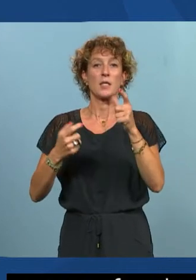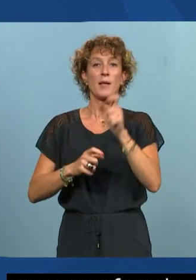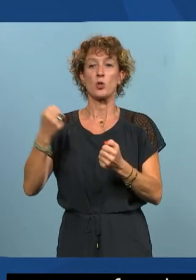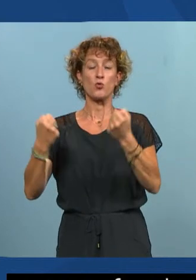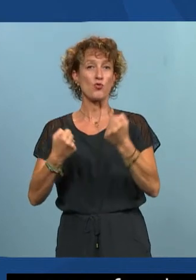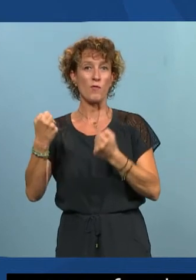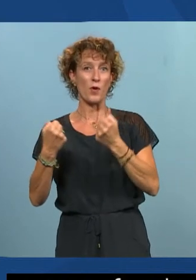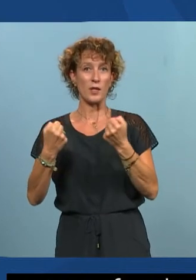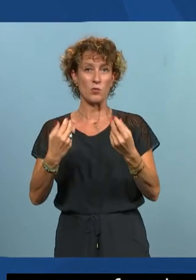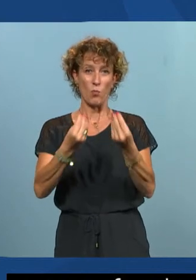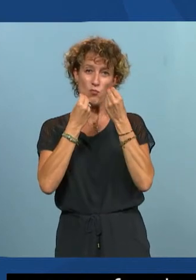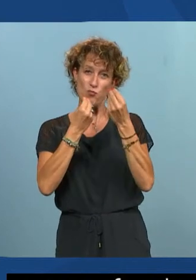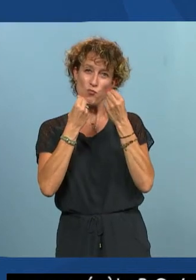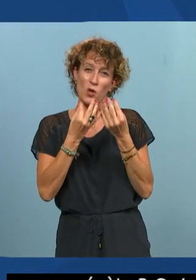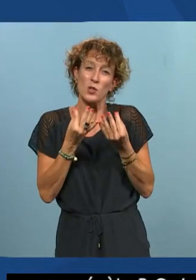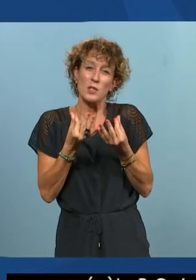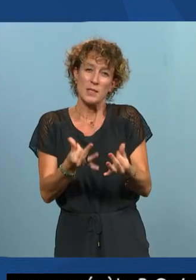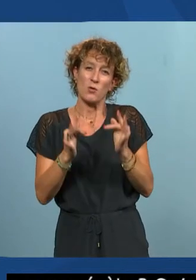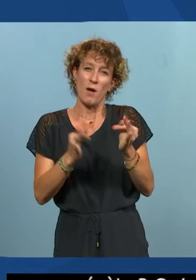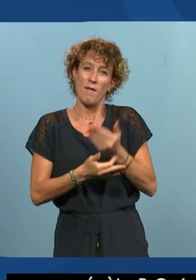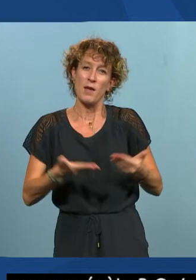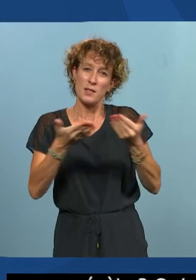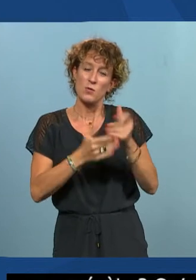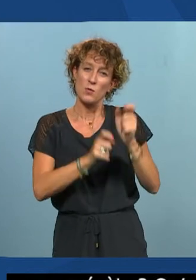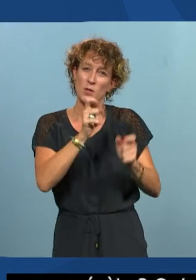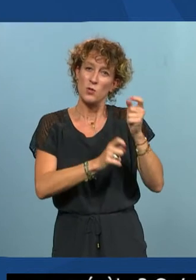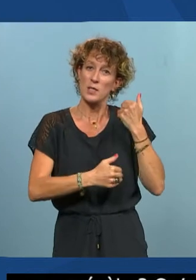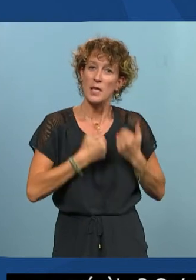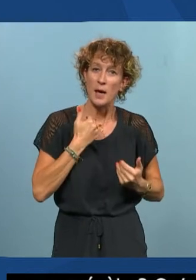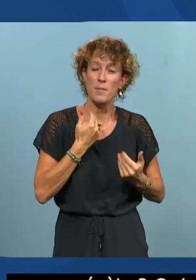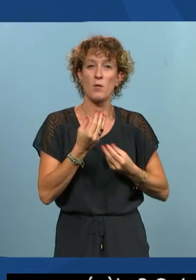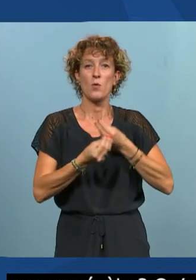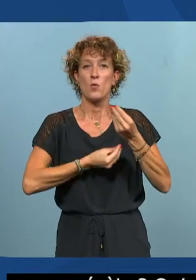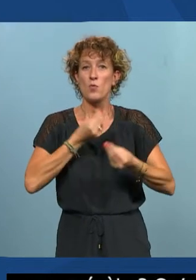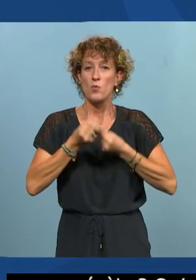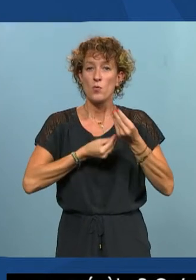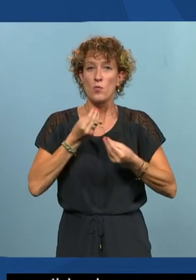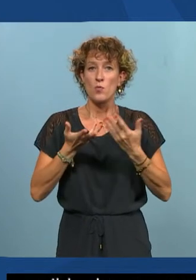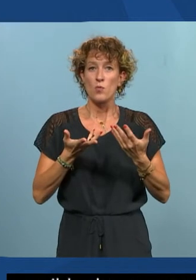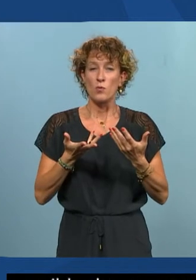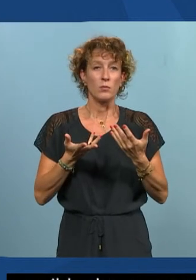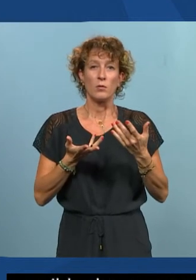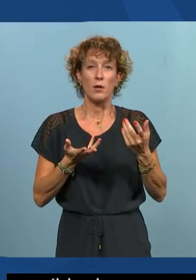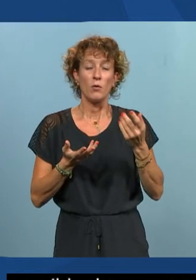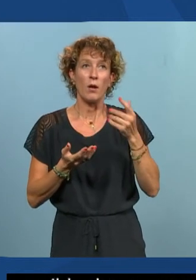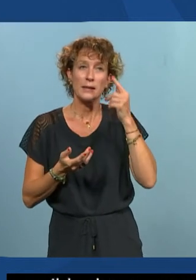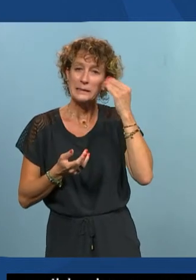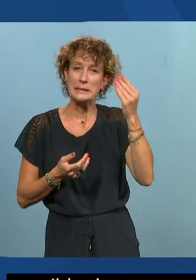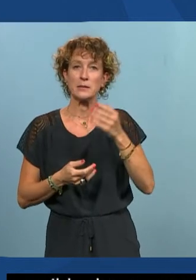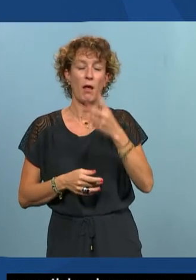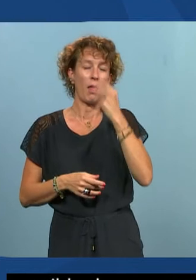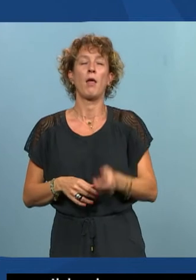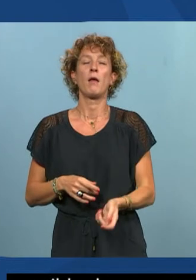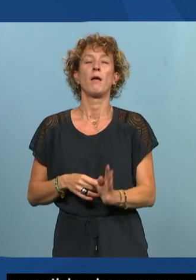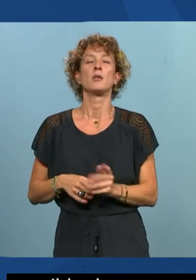à la prise en charge de personnes en situation de handicap qui sont formés au fait qu'il illégal de refuser un chien d'assistance dans son